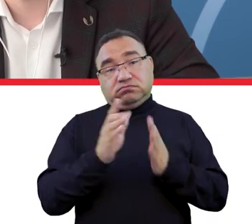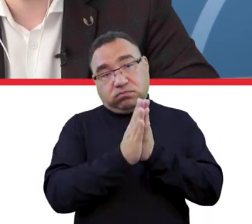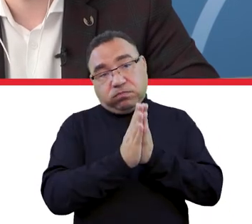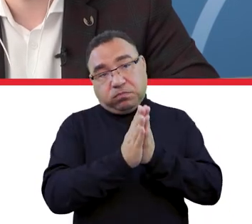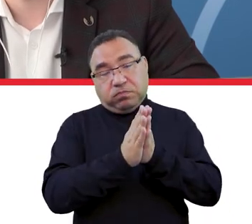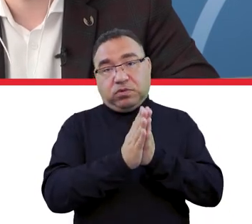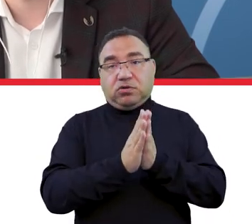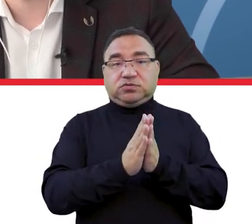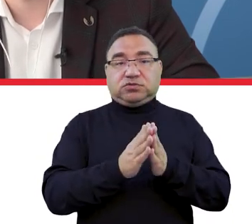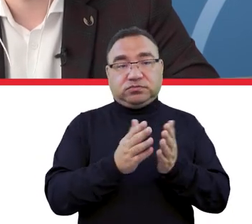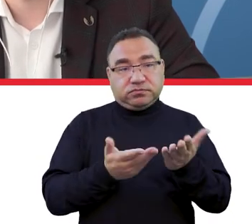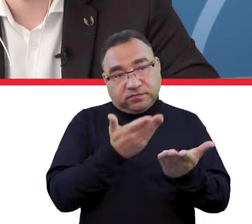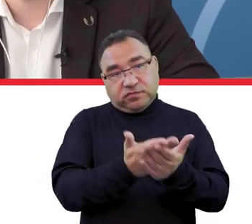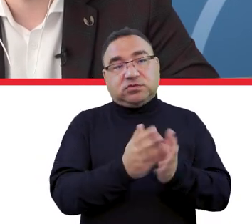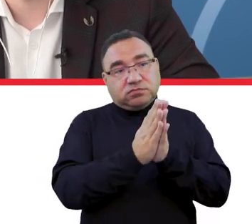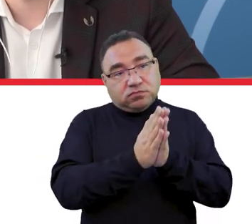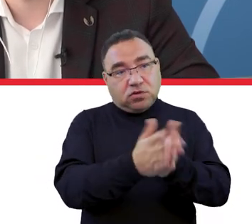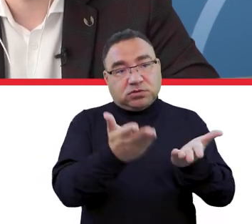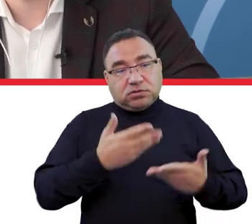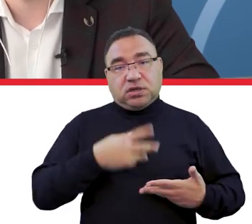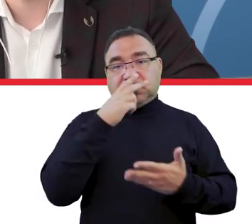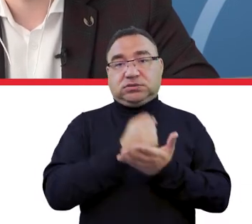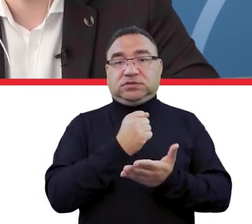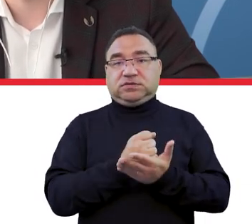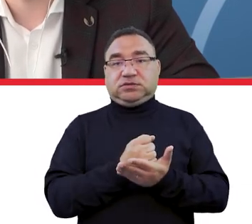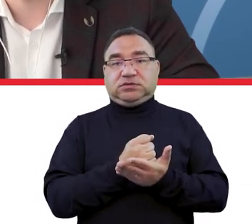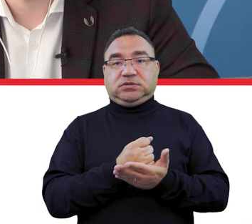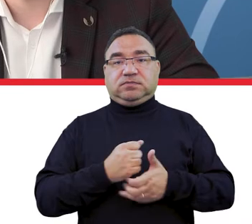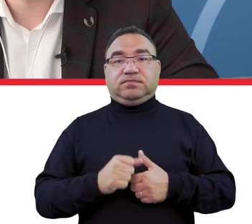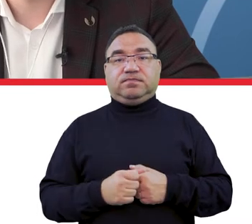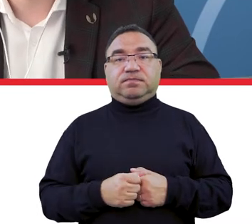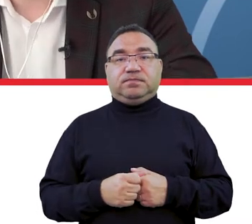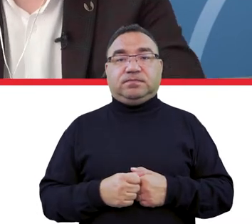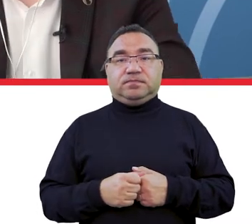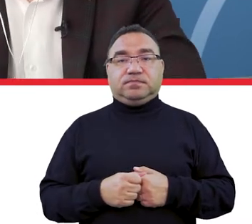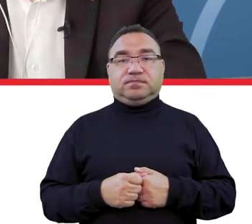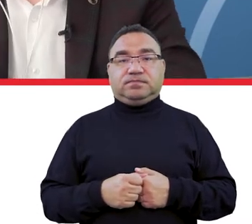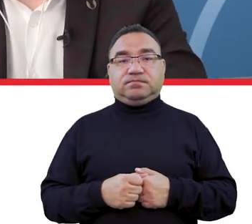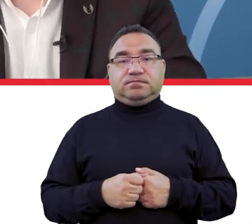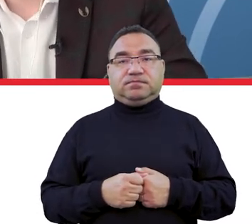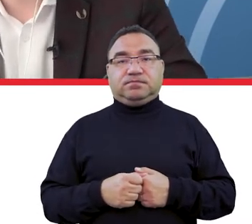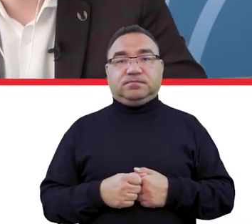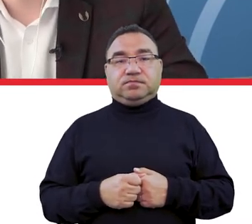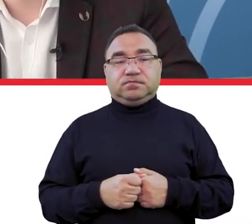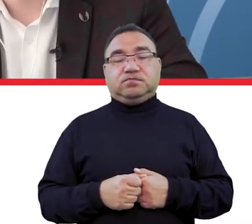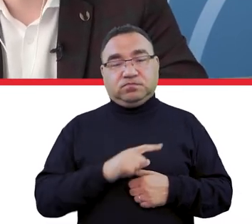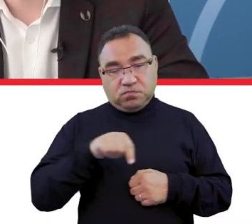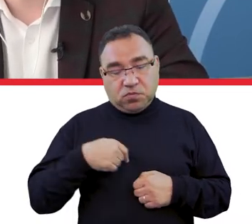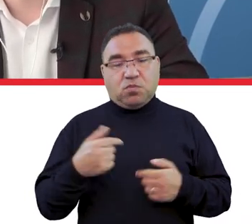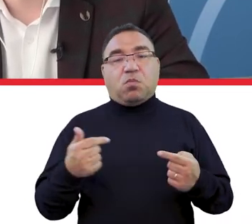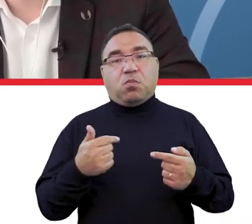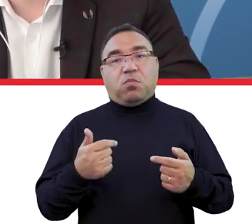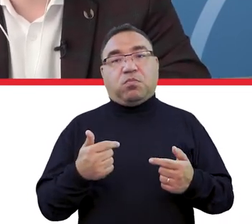Właśnie tego wniosku, tej prośby także te możliwości sprawiają, że powinniśmy